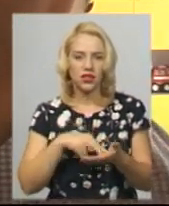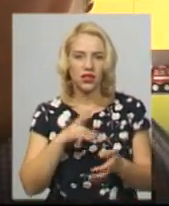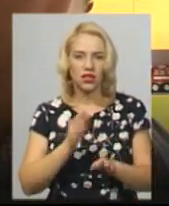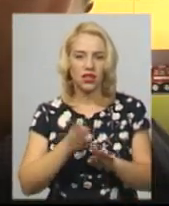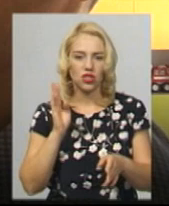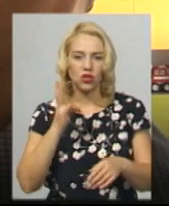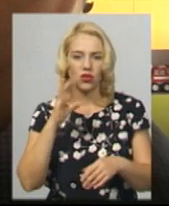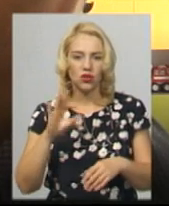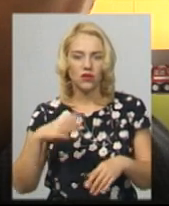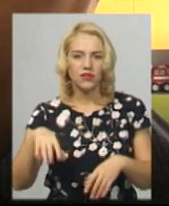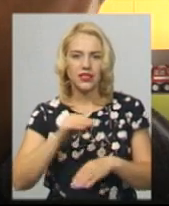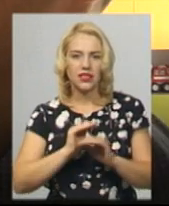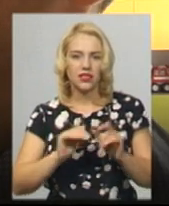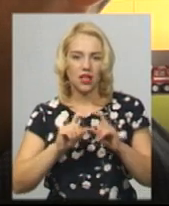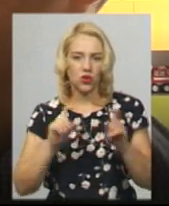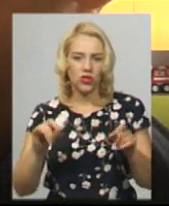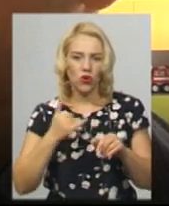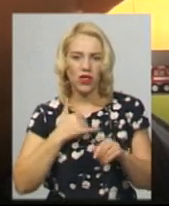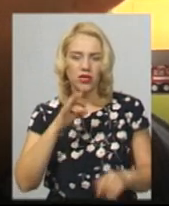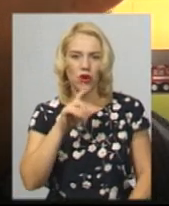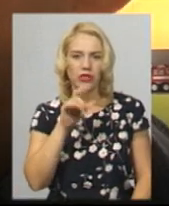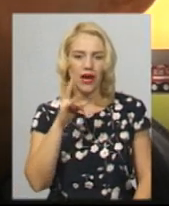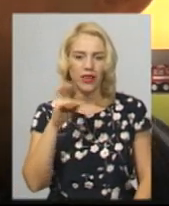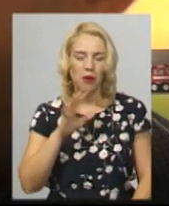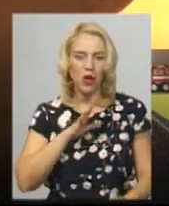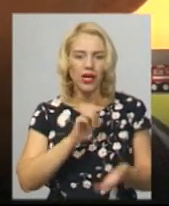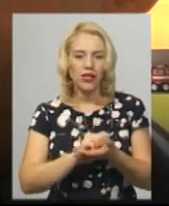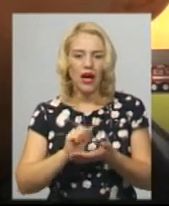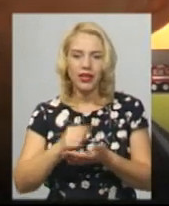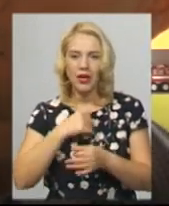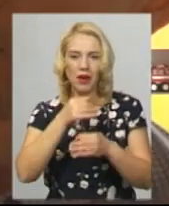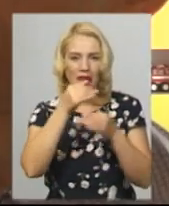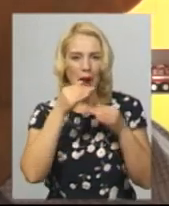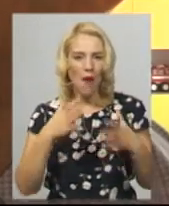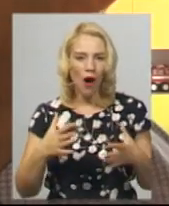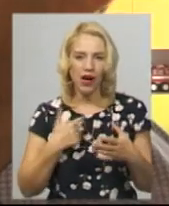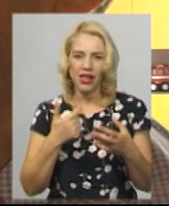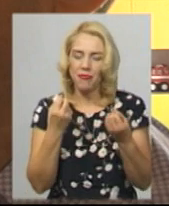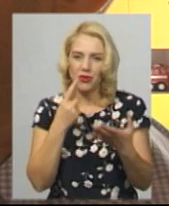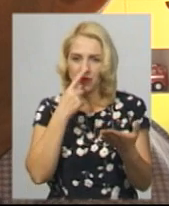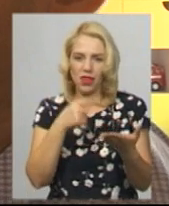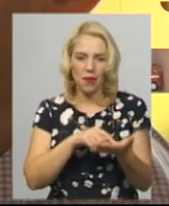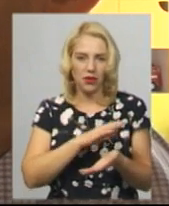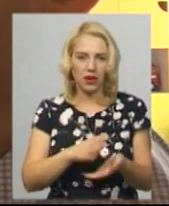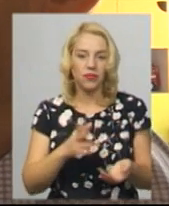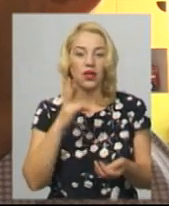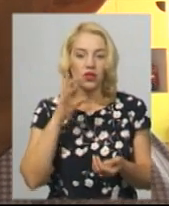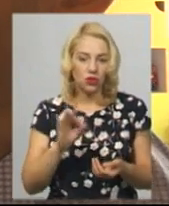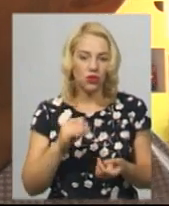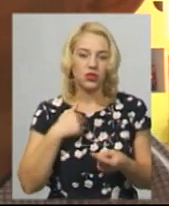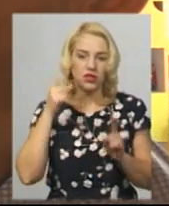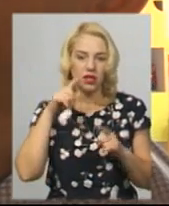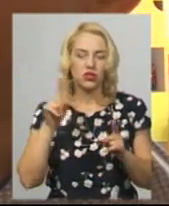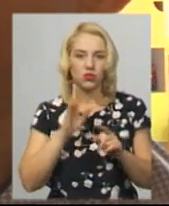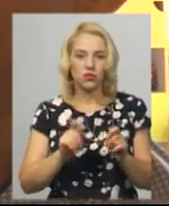всі садочки були у нас на Озерній зайняті і ми не могли просто в них потрапити. Але знали, що